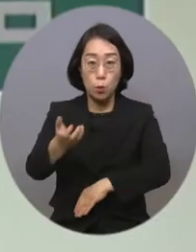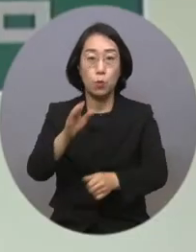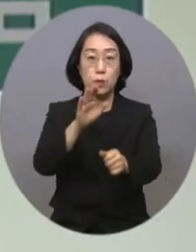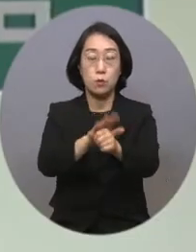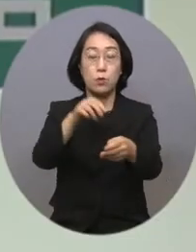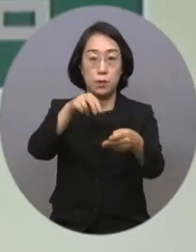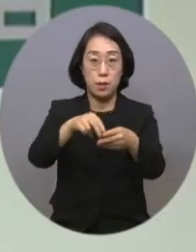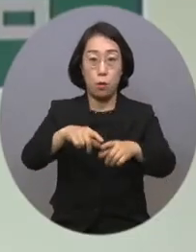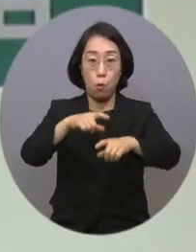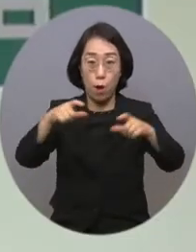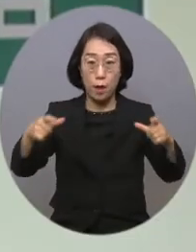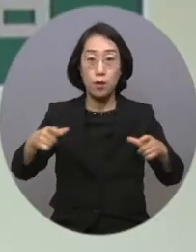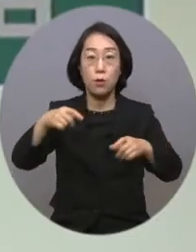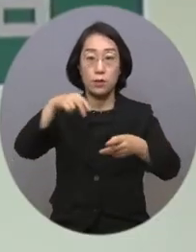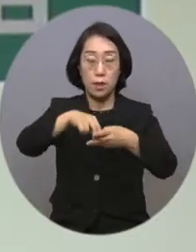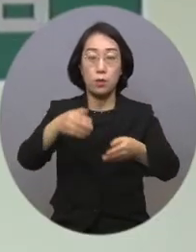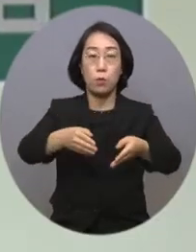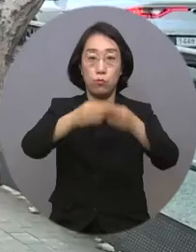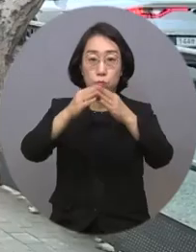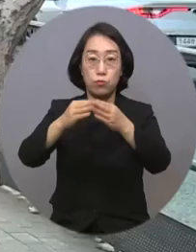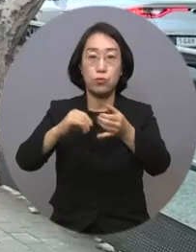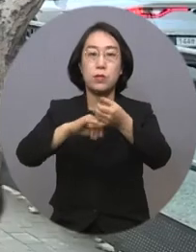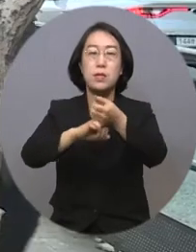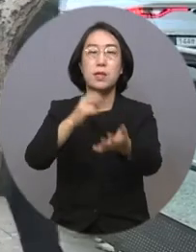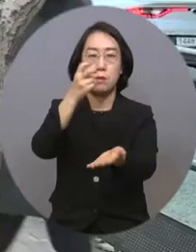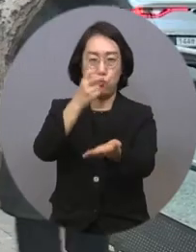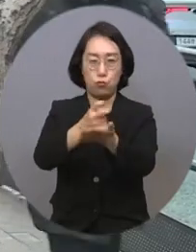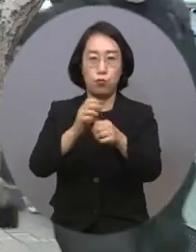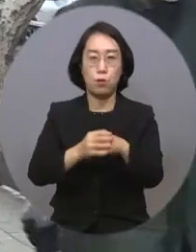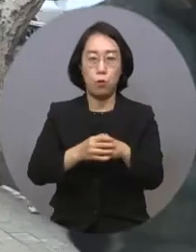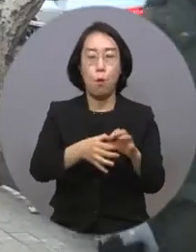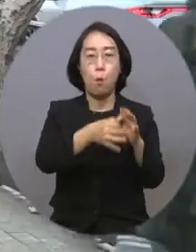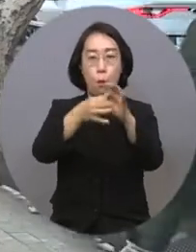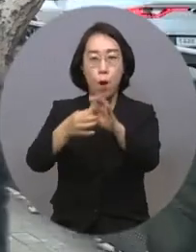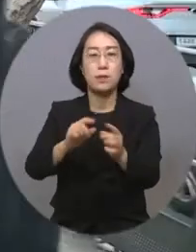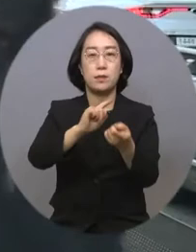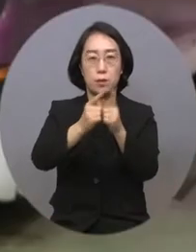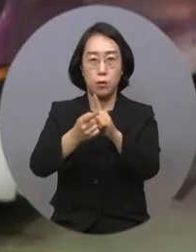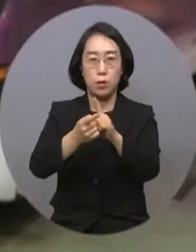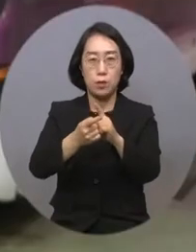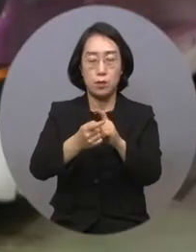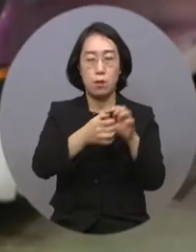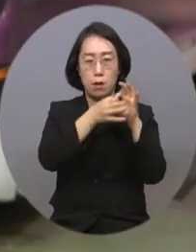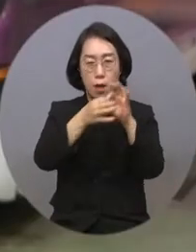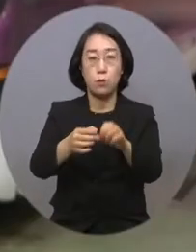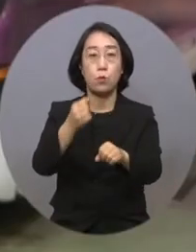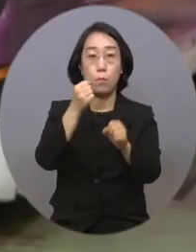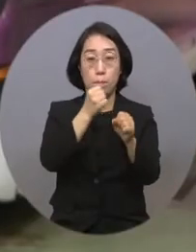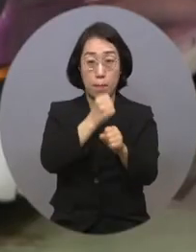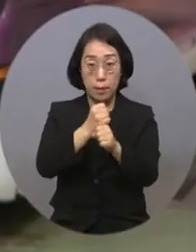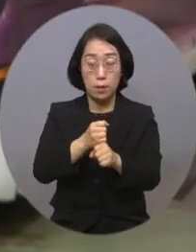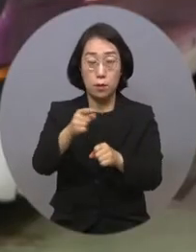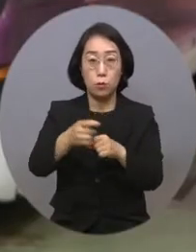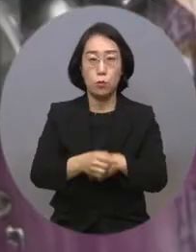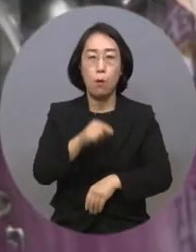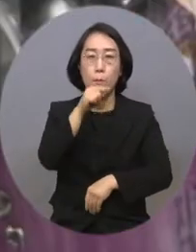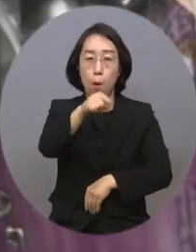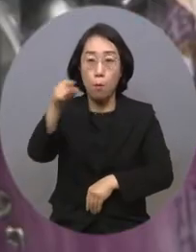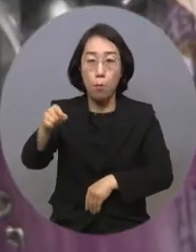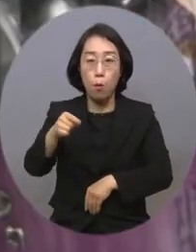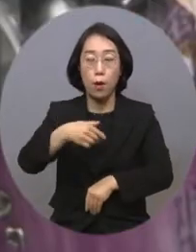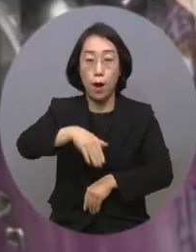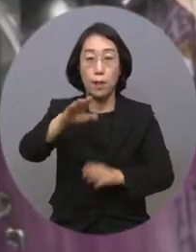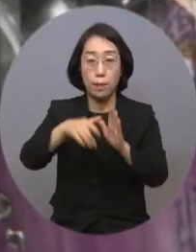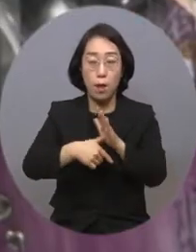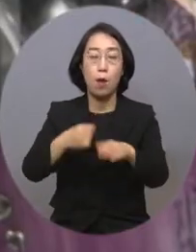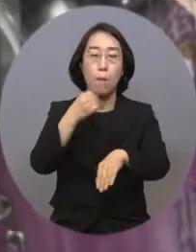광역이동지원센터 설치를 의무화하고 환승연계체계를 구축하도록 해 교통약자의 장거리 이동을 지원할